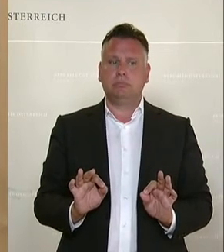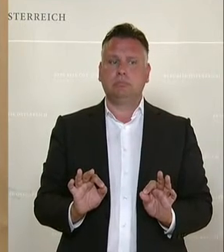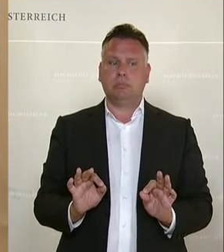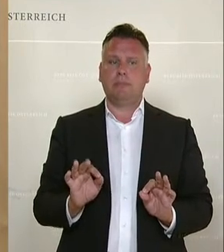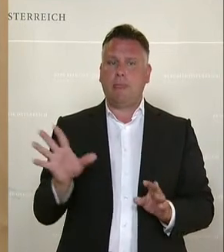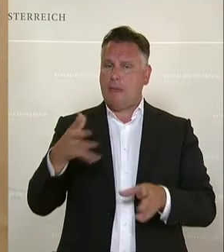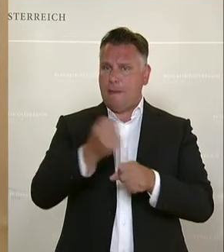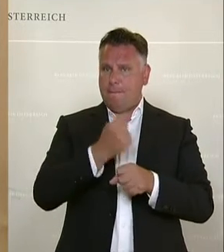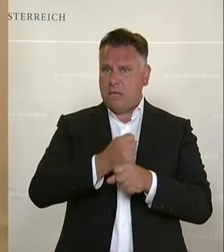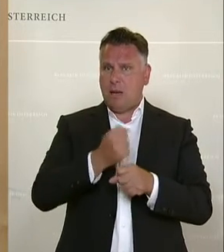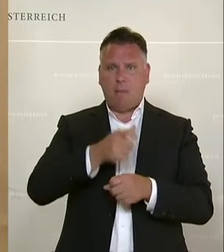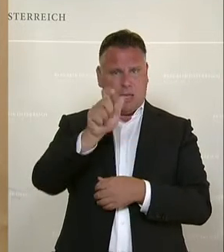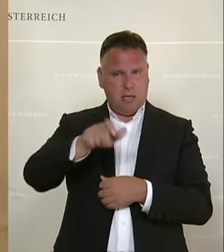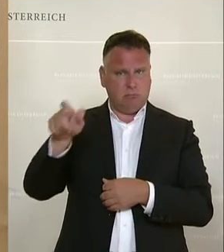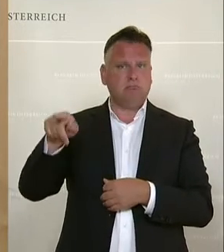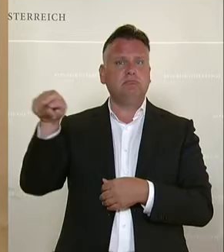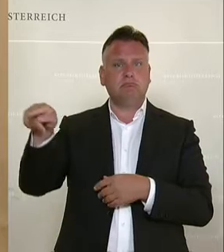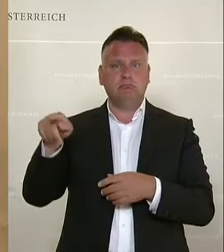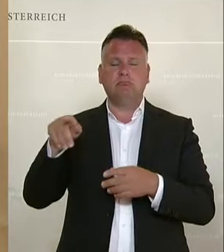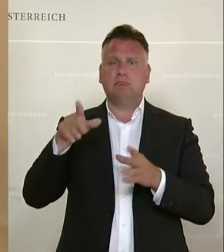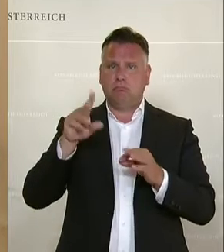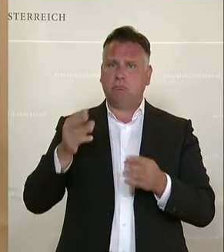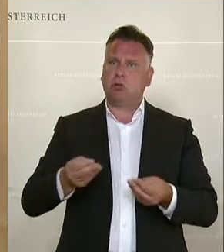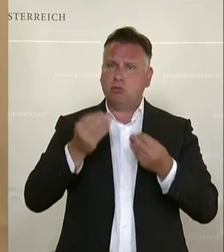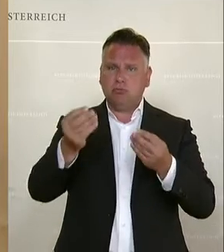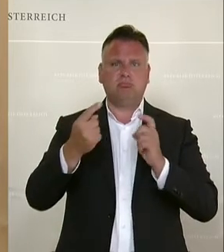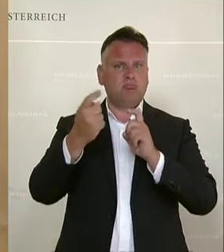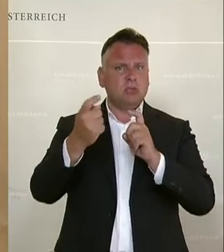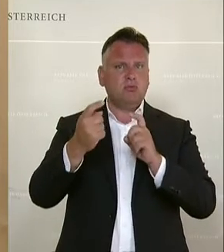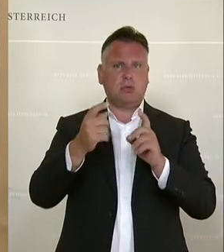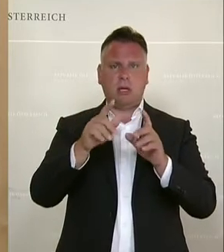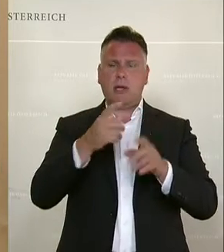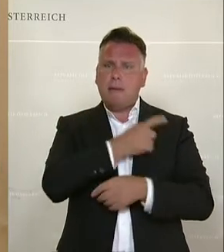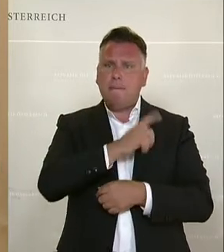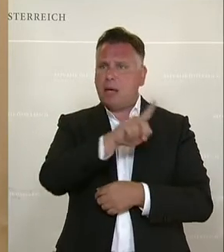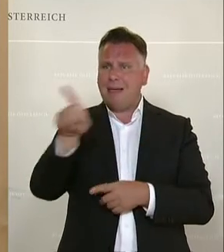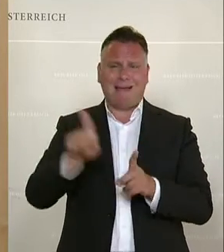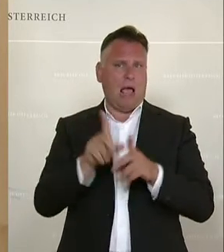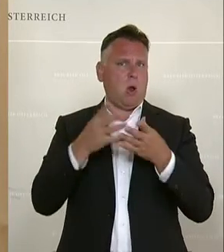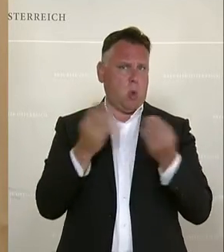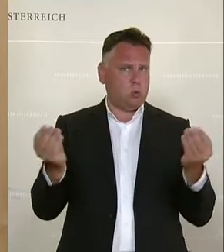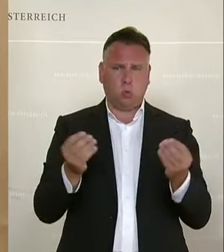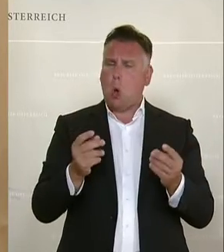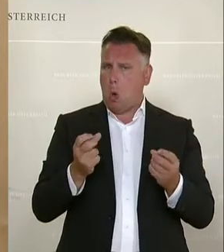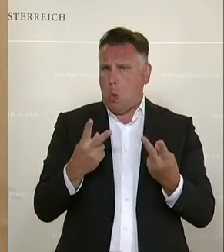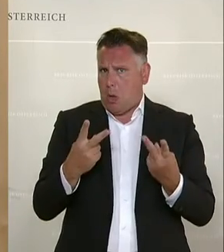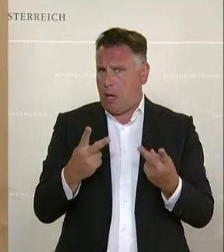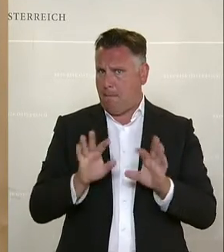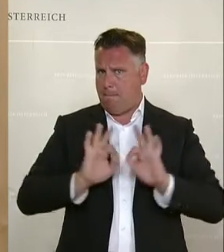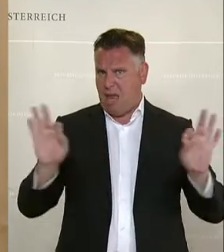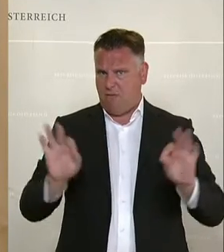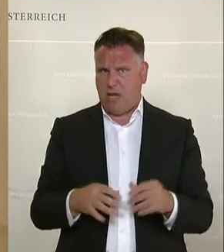der Mitarbeiterin das Ganze direkt in den Gesprächen mit den Fraktionen gelöst hat. Soweit okay, perfekt.